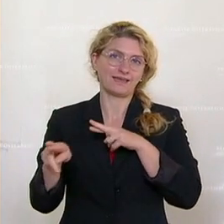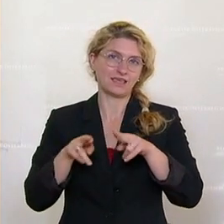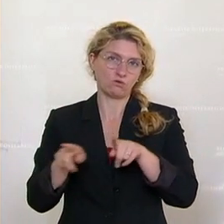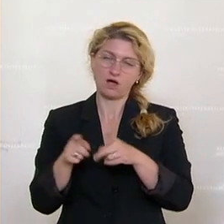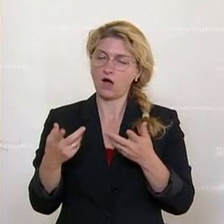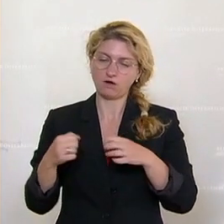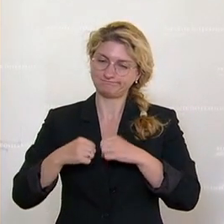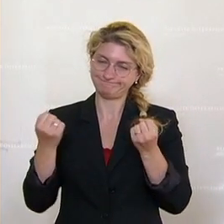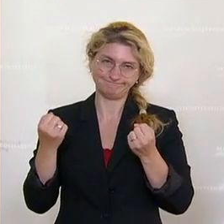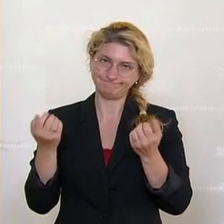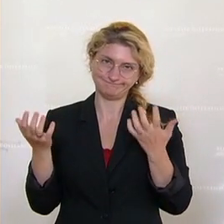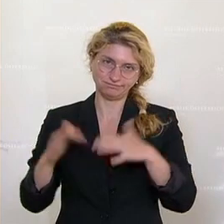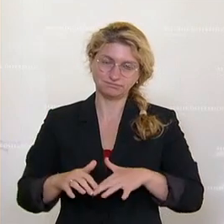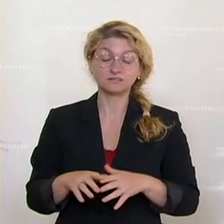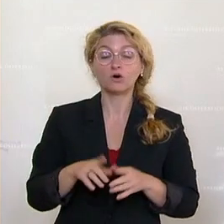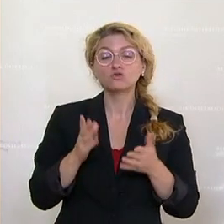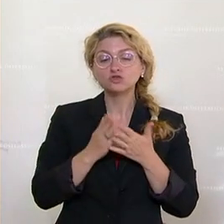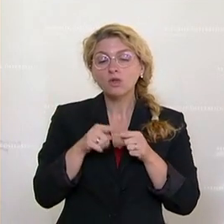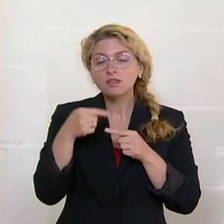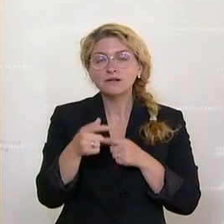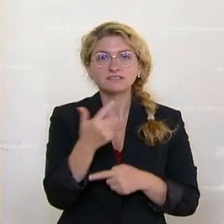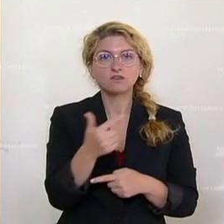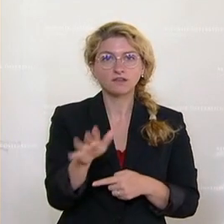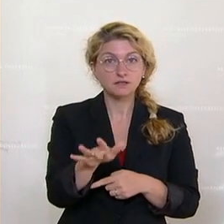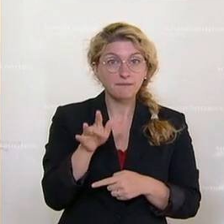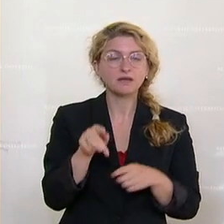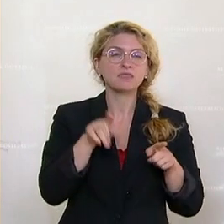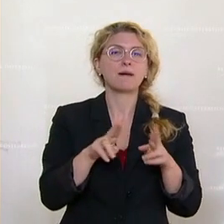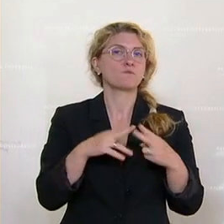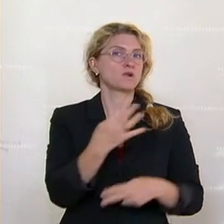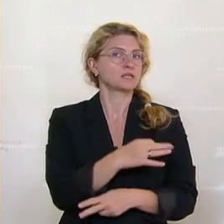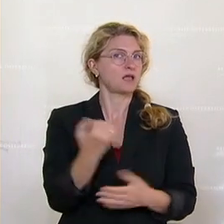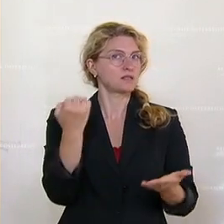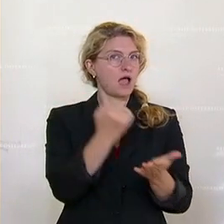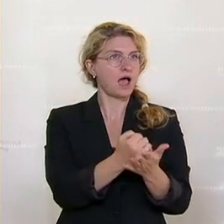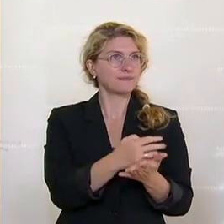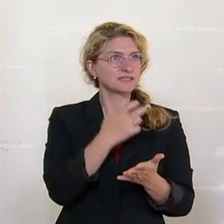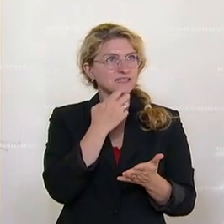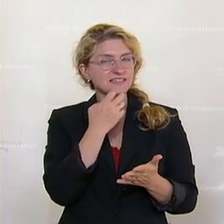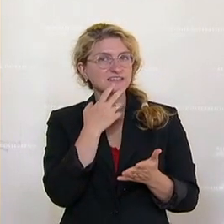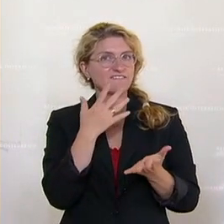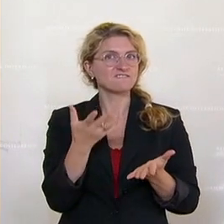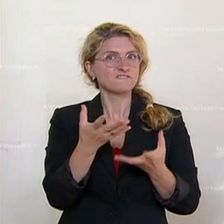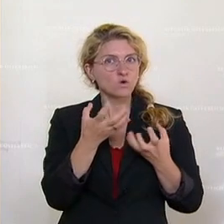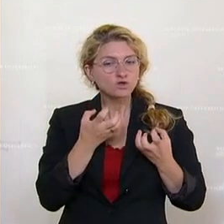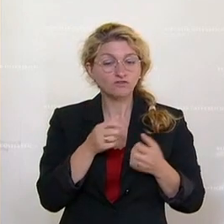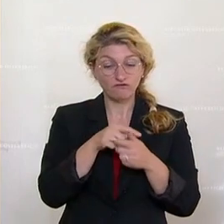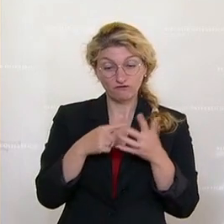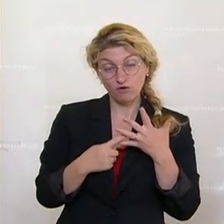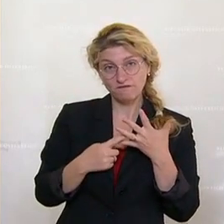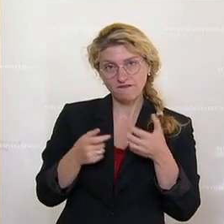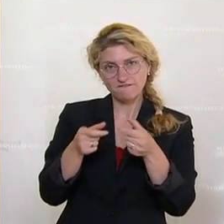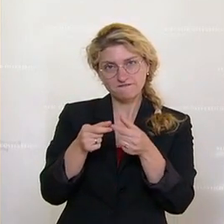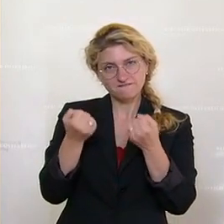Und bereits am 22. Mai erwächst im Bundeskanzleramt der dringende Wunsch, fünf Festplatten aus dem Hause